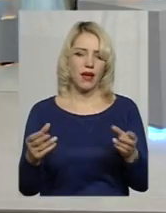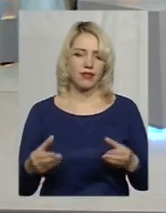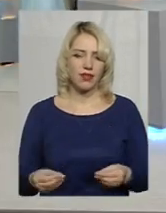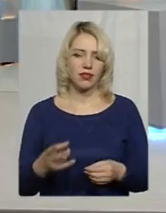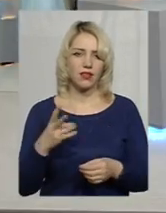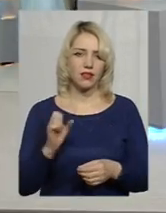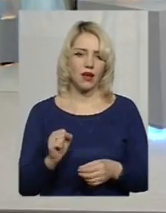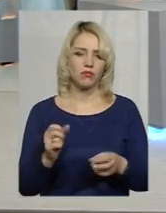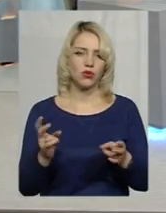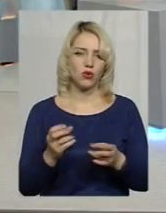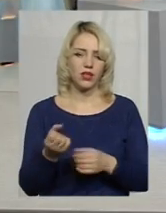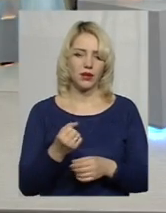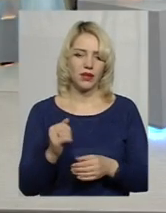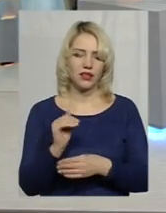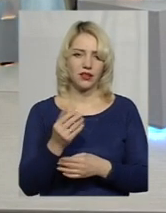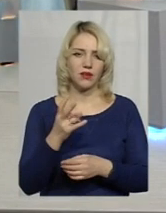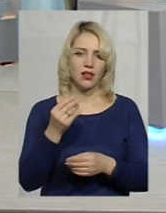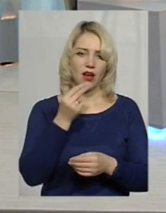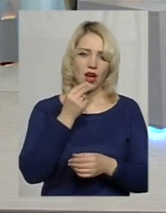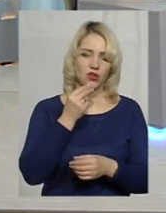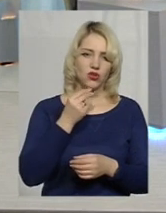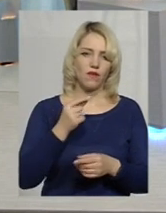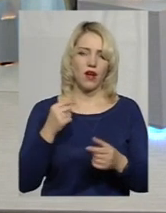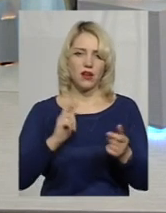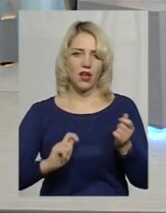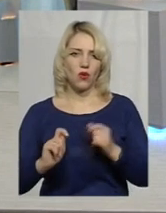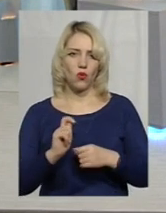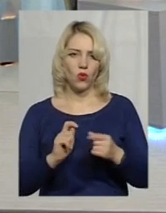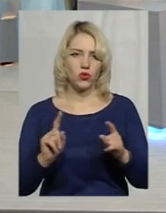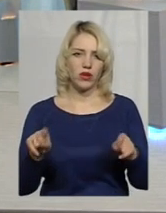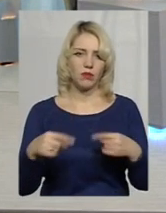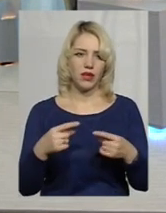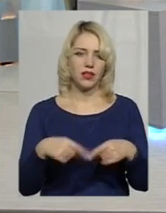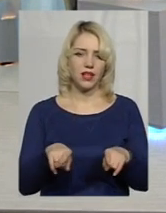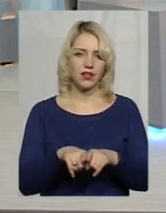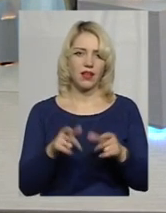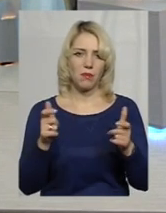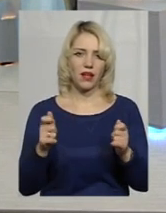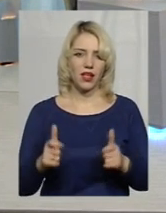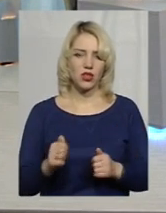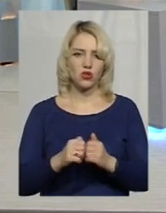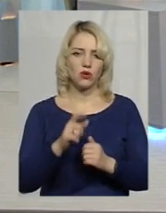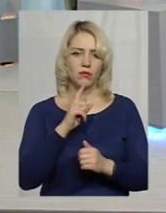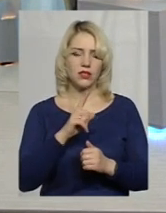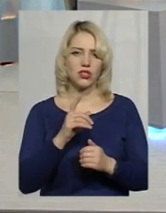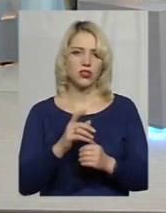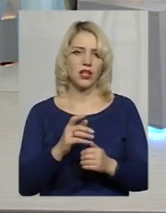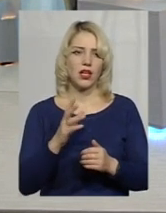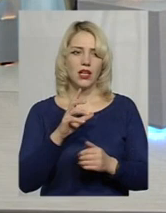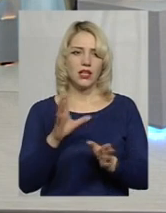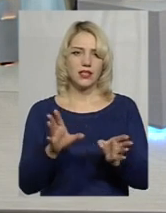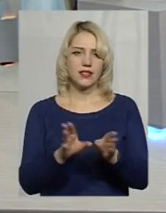на потреби в харчуванні, в одязі, в реабілітації. І такий пакет фінансовий щомісячно йде за дитиною